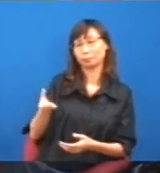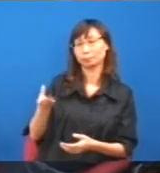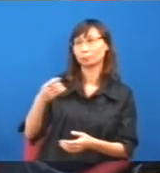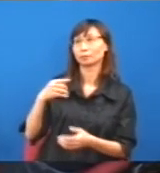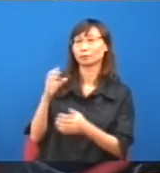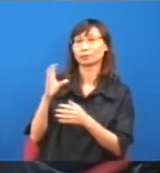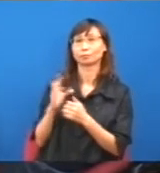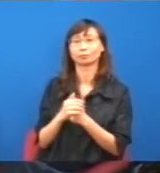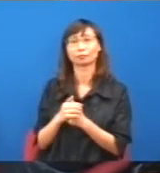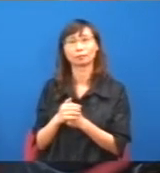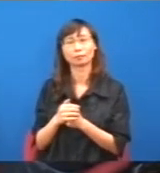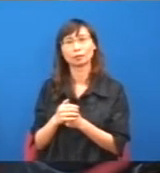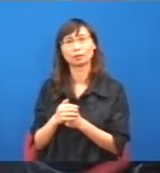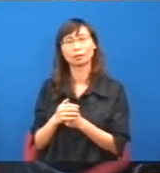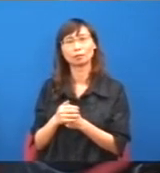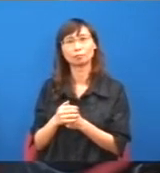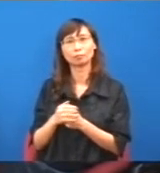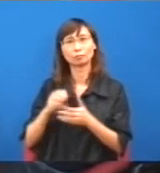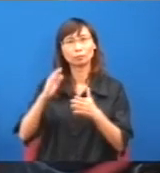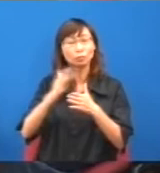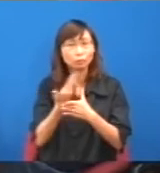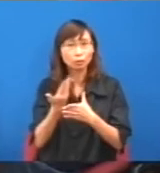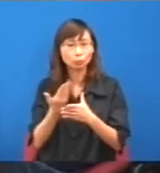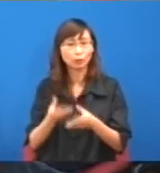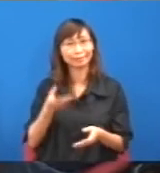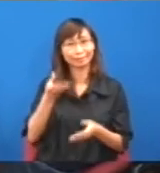而引起的牙齁開始,算呢,是否可能說,